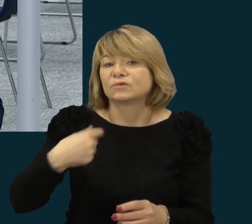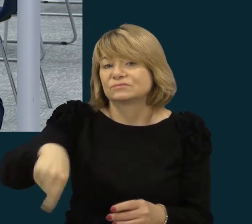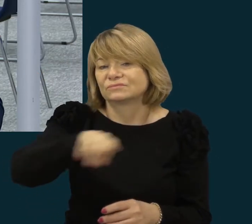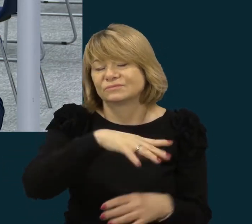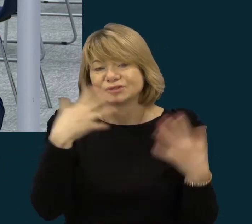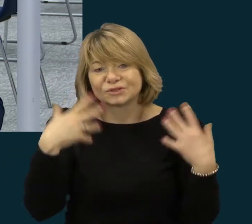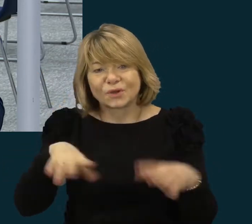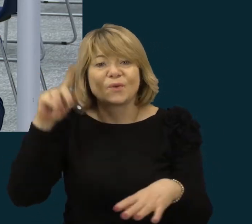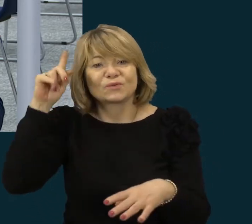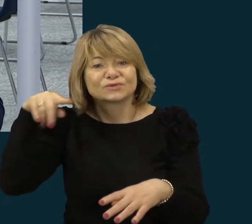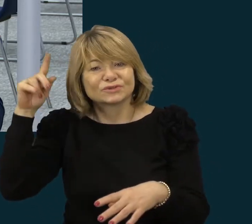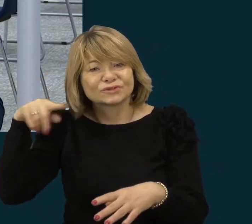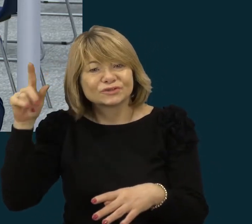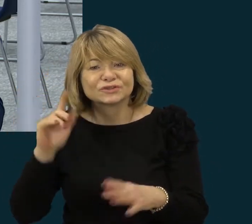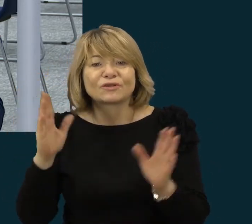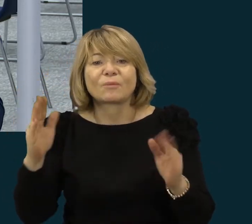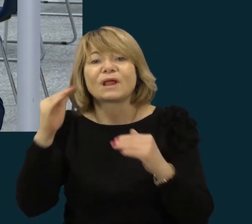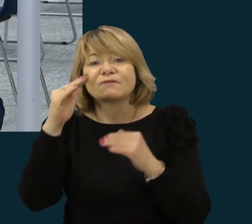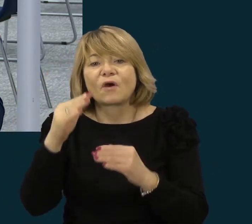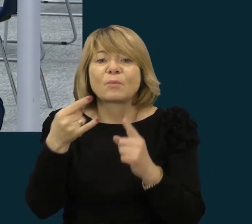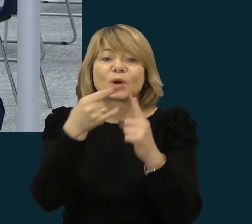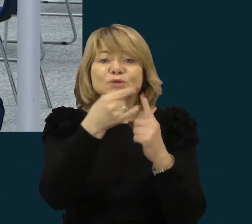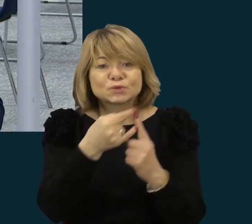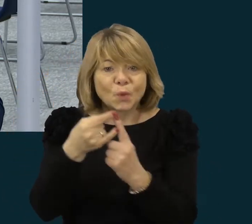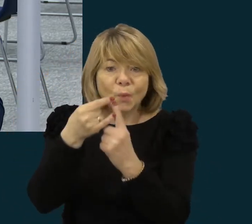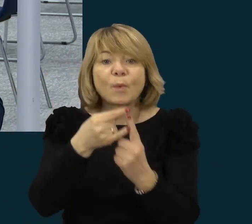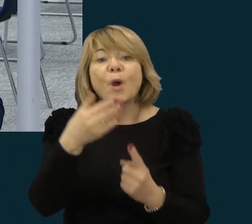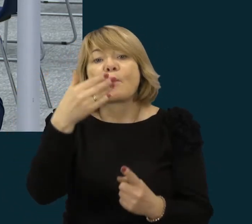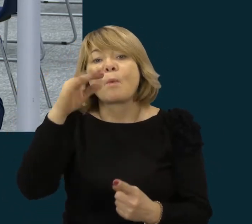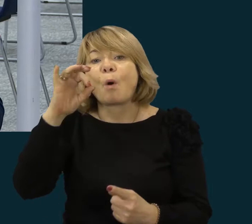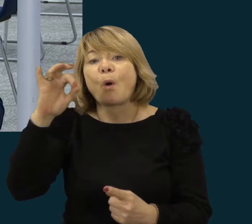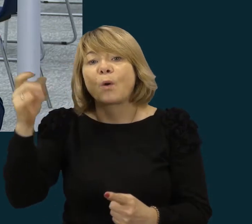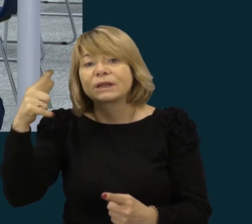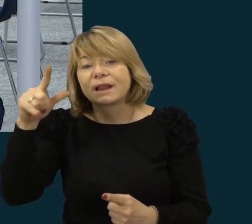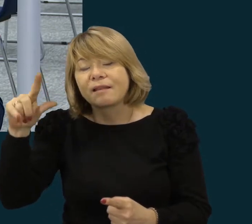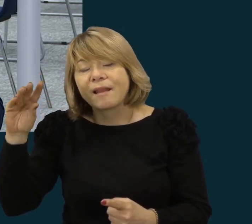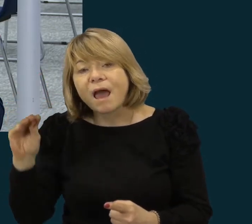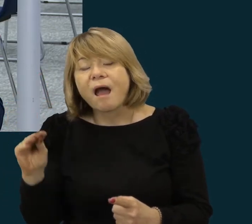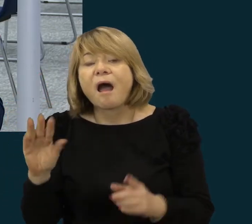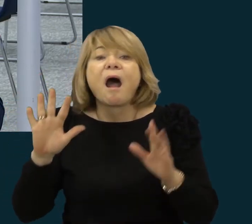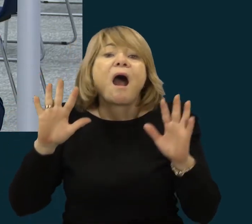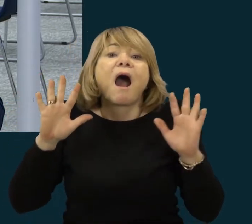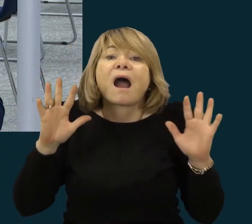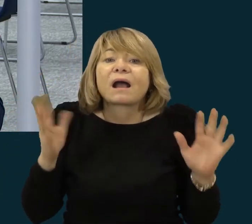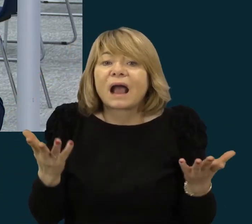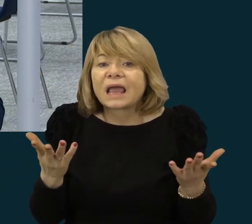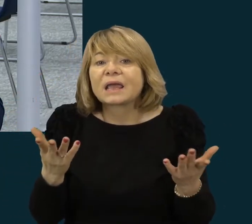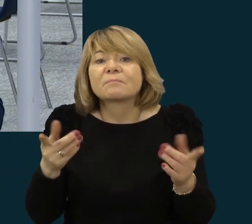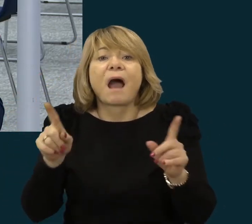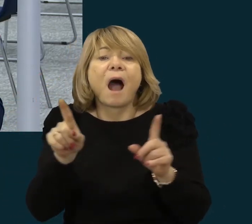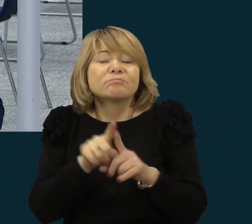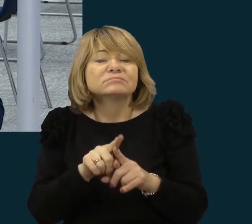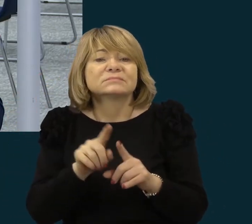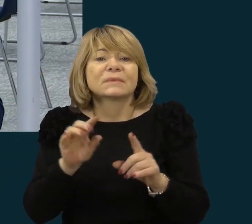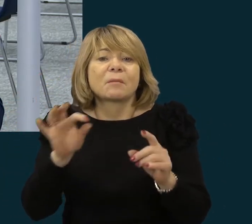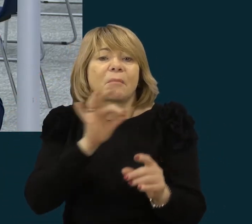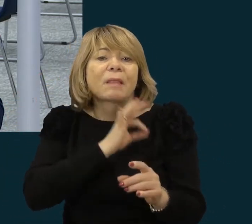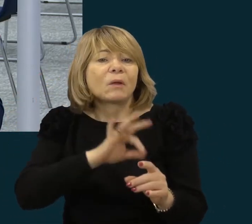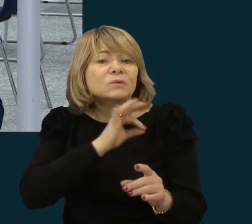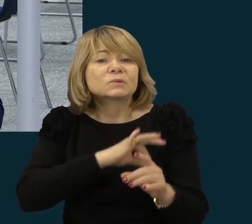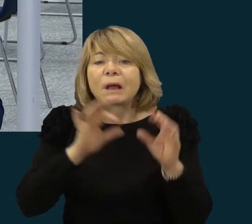platformas Zoom ir Moodle. Kaip jas galima, kuo įmanoma, efektyviau ir